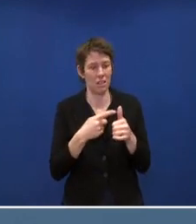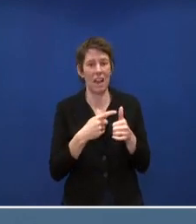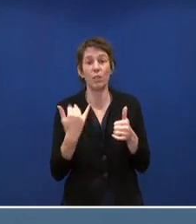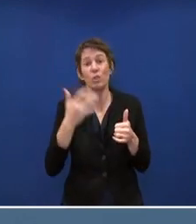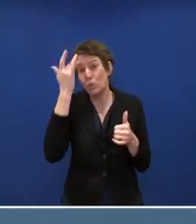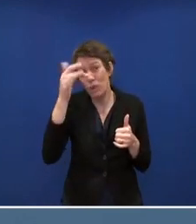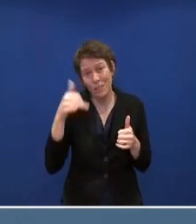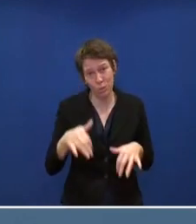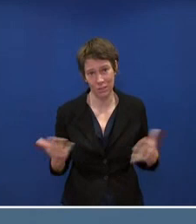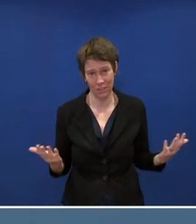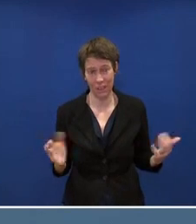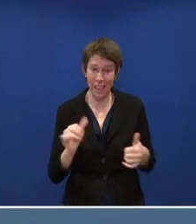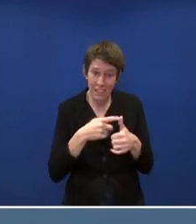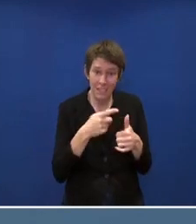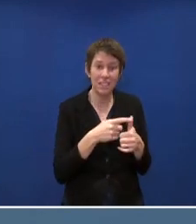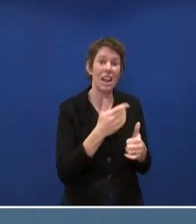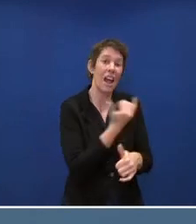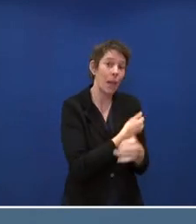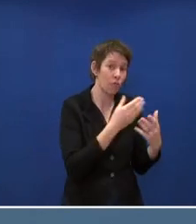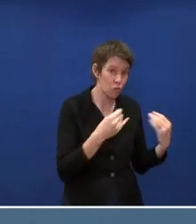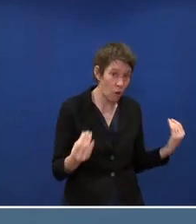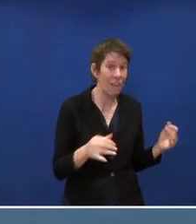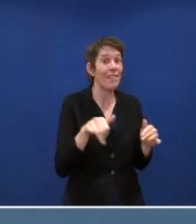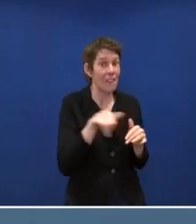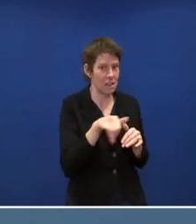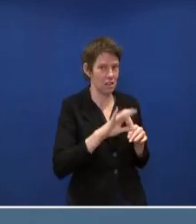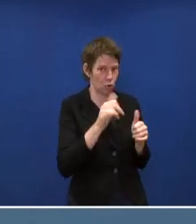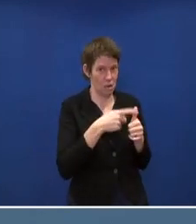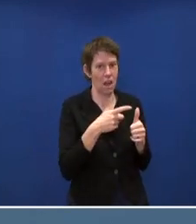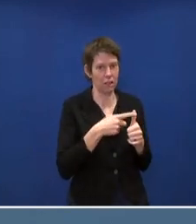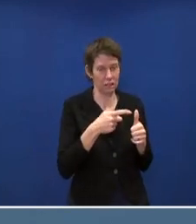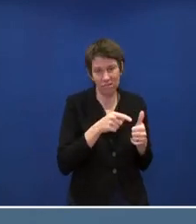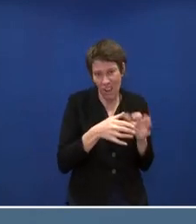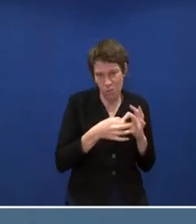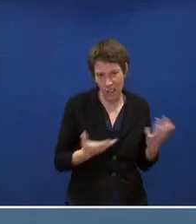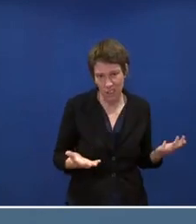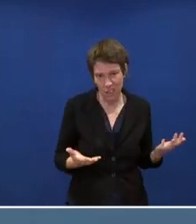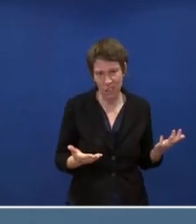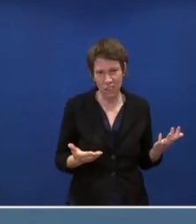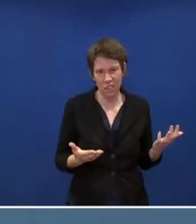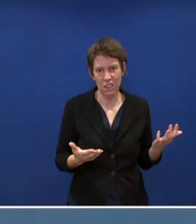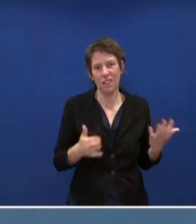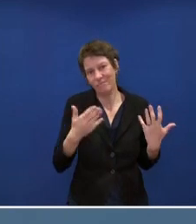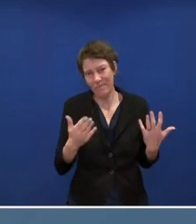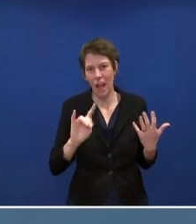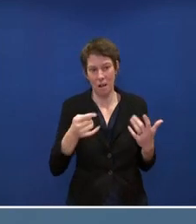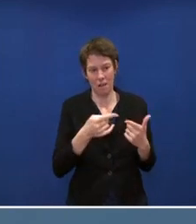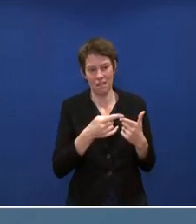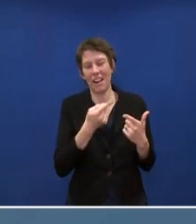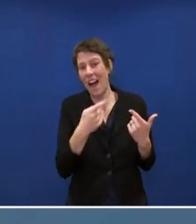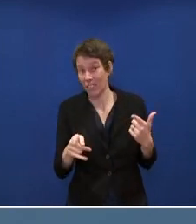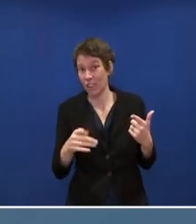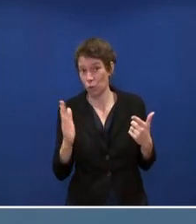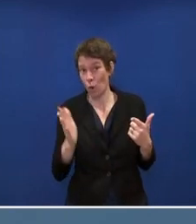nicht mal eine Zulassung. Das hängt vom Impfstoff. Das ist sehr wahrscheinlich, welcher Impfstoff der erste sein wird. Aber es sind ja auch noch weitere im